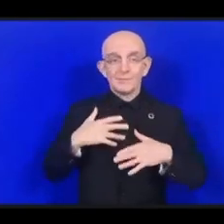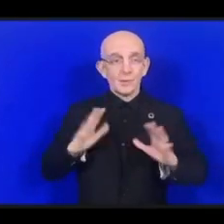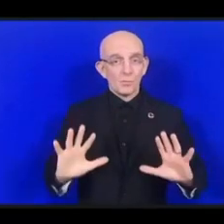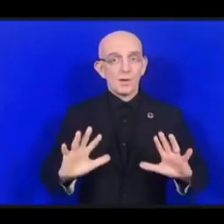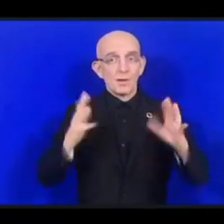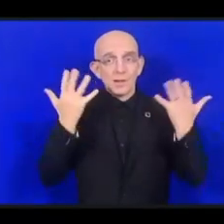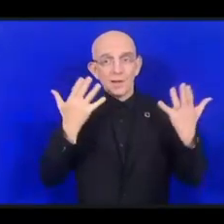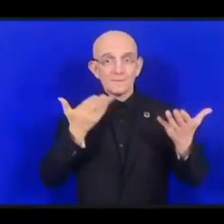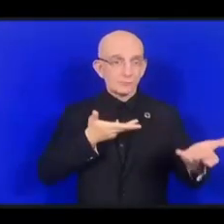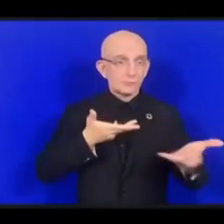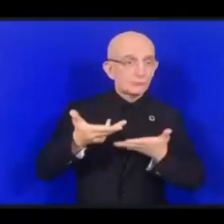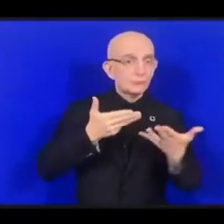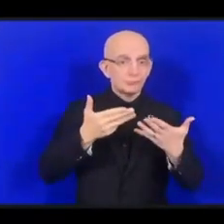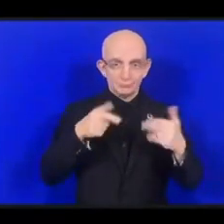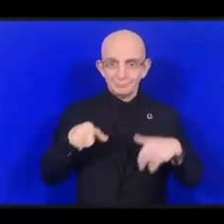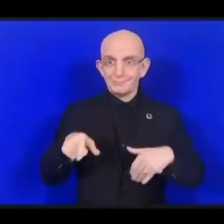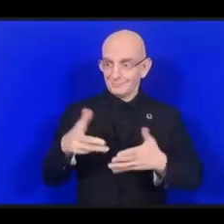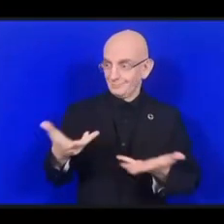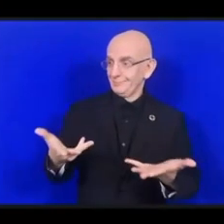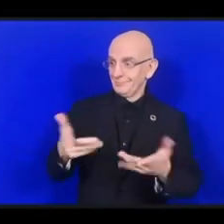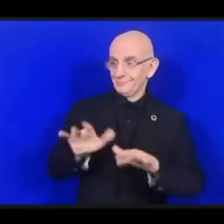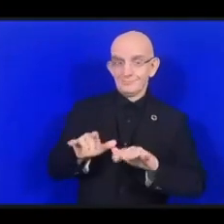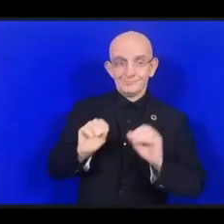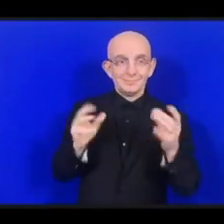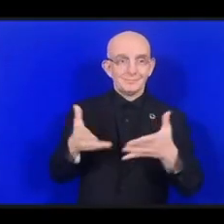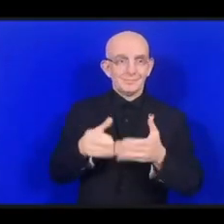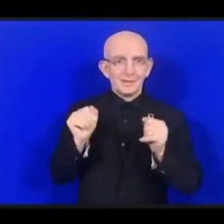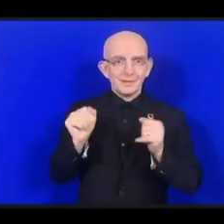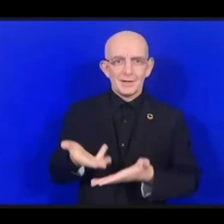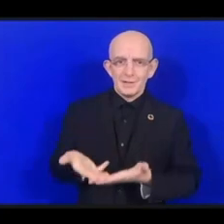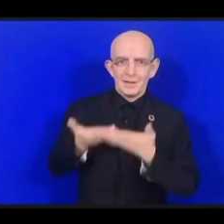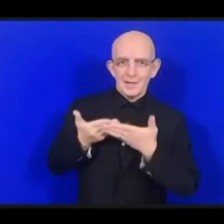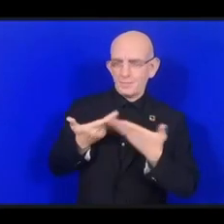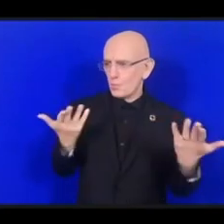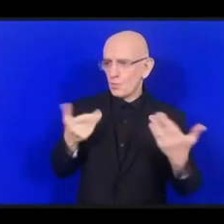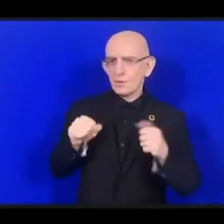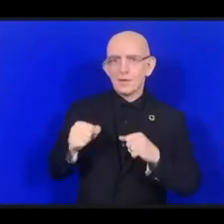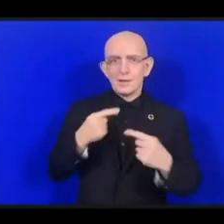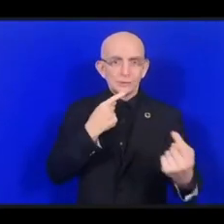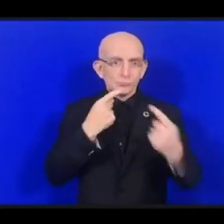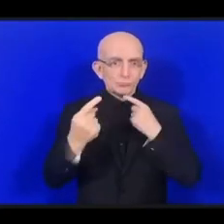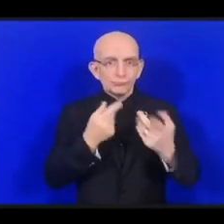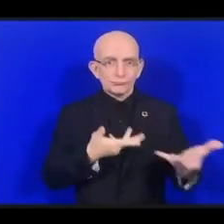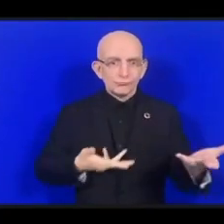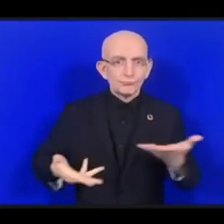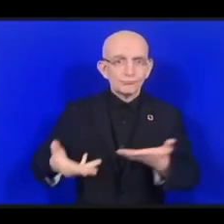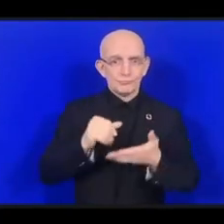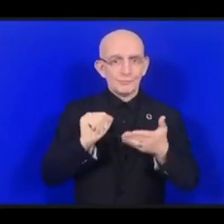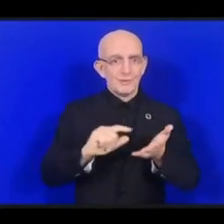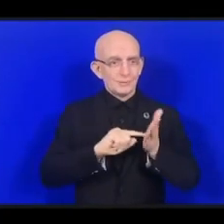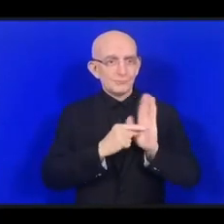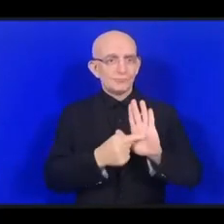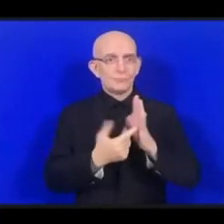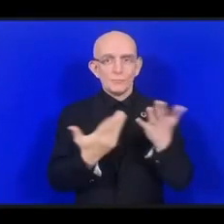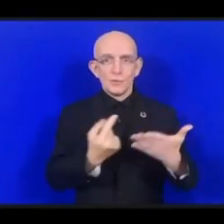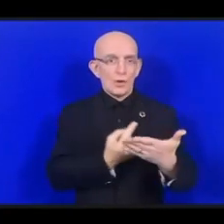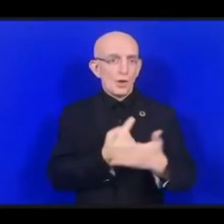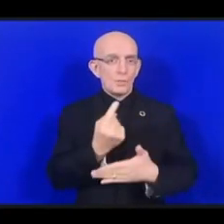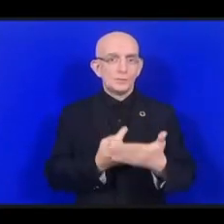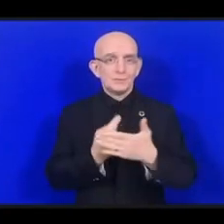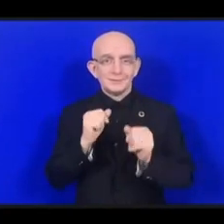интернет. Это важный аспект в жизни взрослых людей. Интернет предоставляет неограниченные